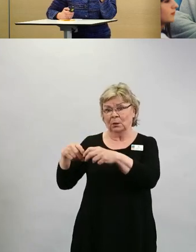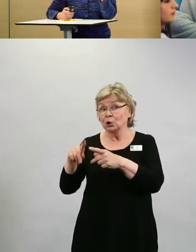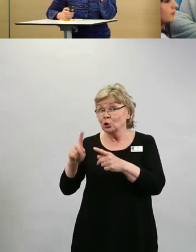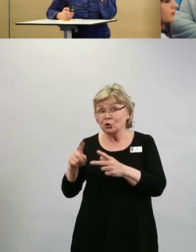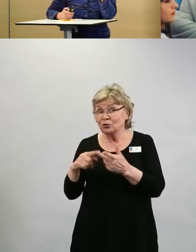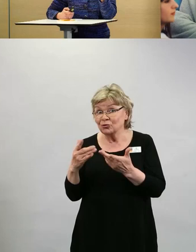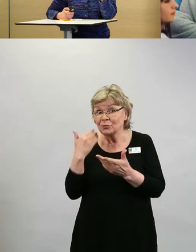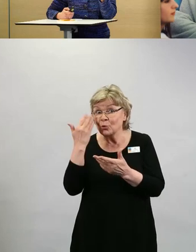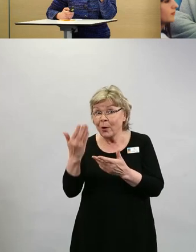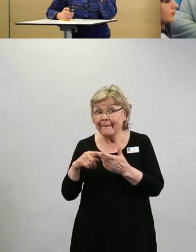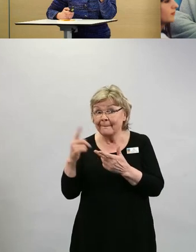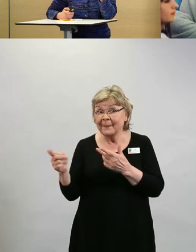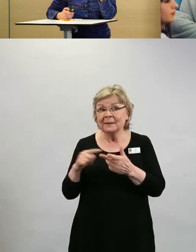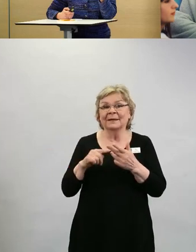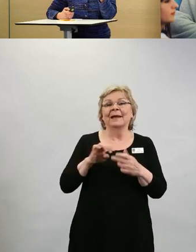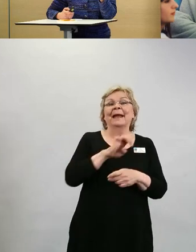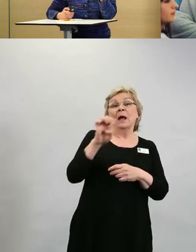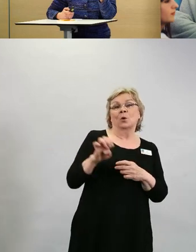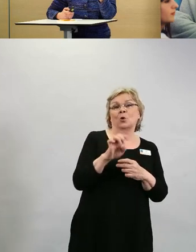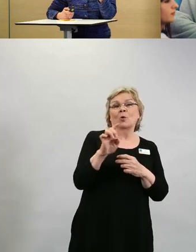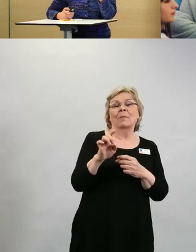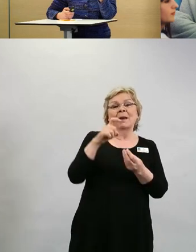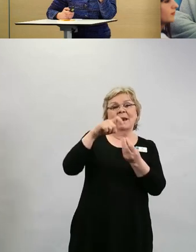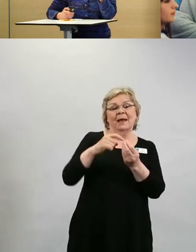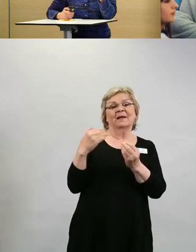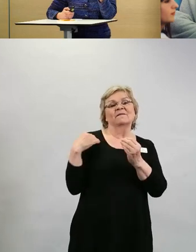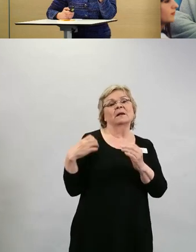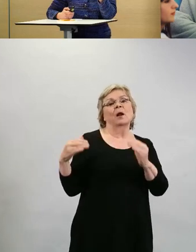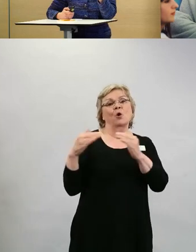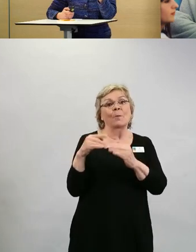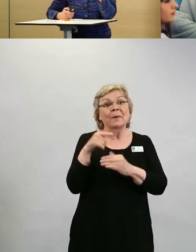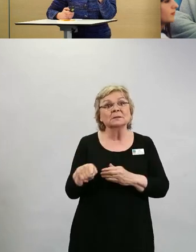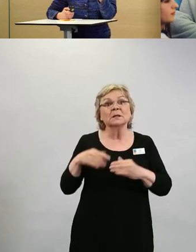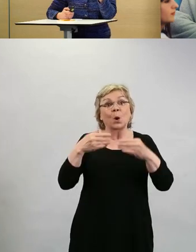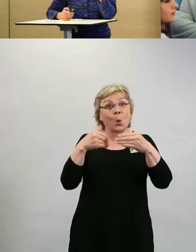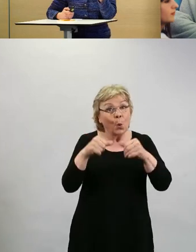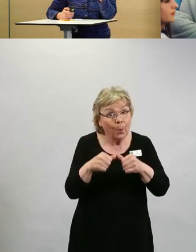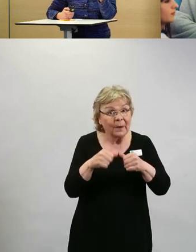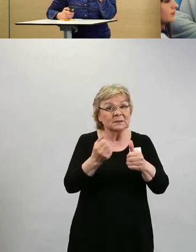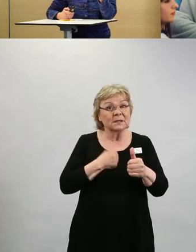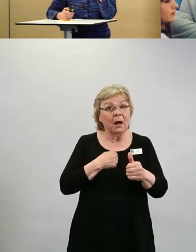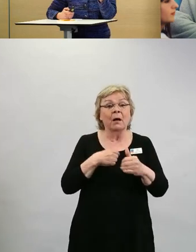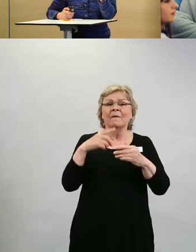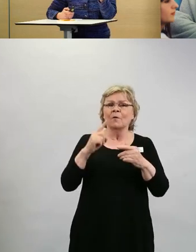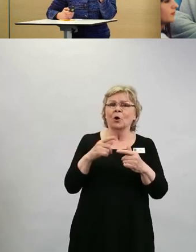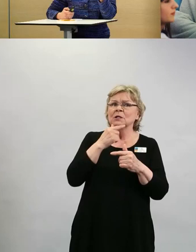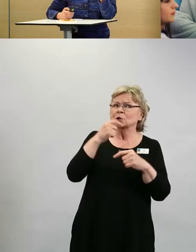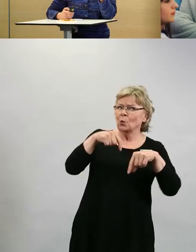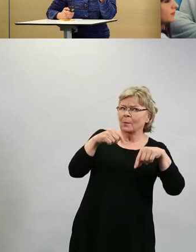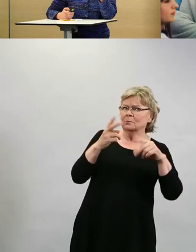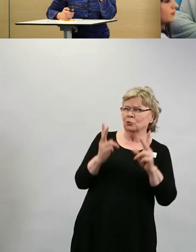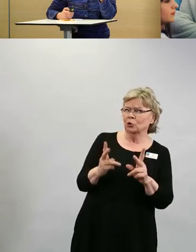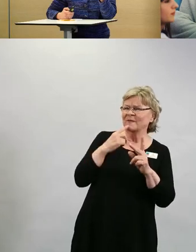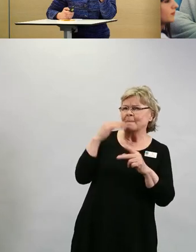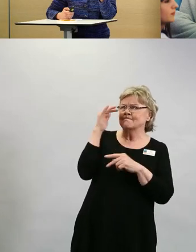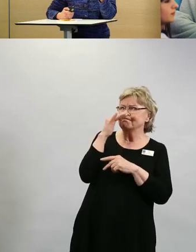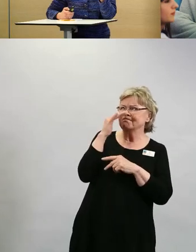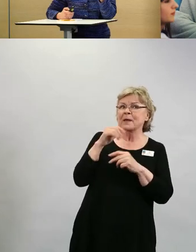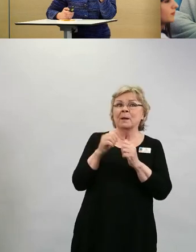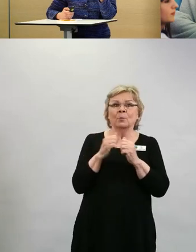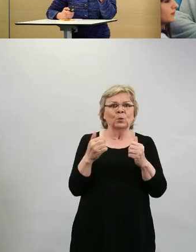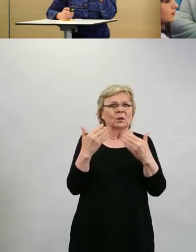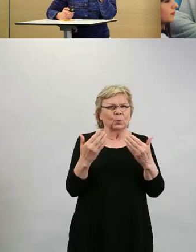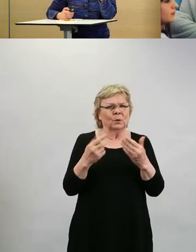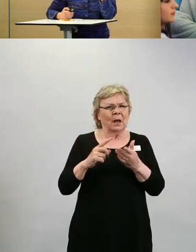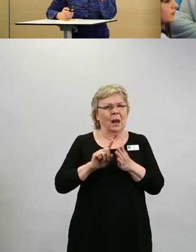Euroopan lääkeviranomaisen myyntiluvan, niin toki sitä voidaan sitten harkita, mutta tällä hetkellä se ei ole ainakaan tässä EUn